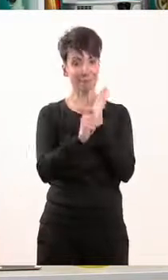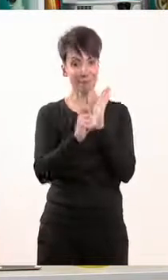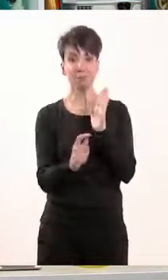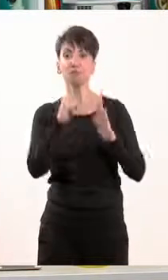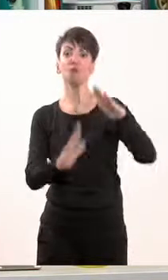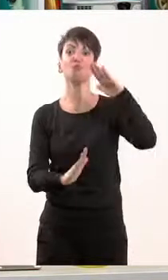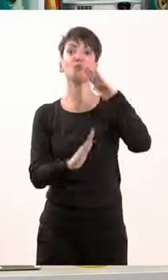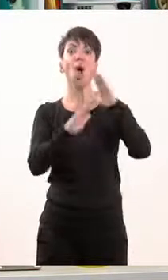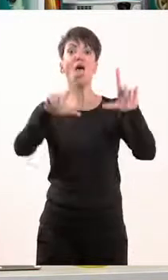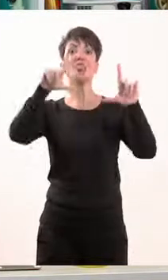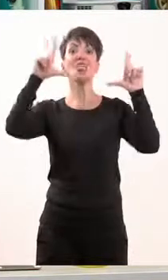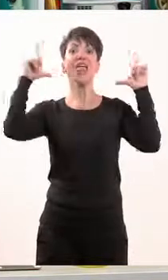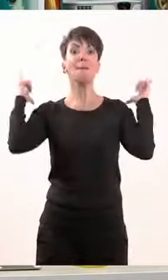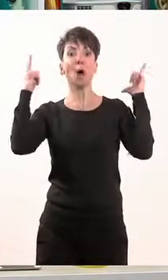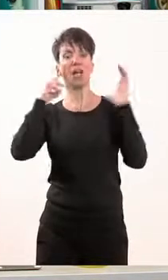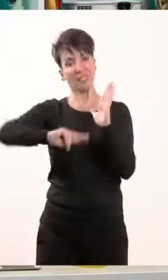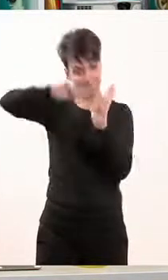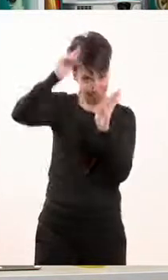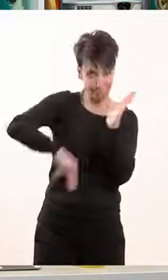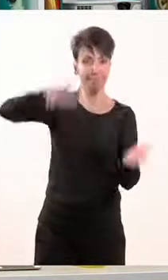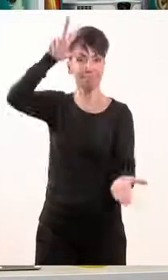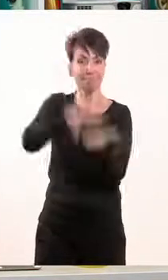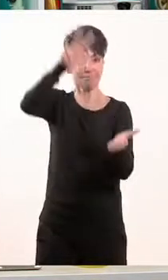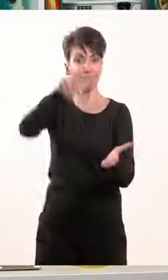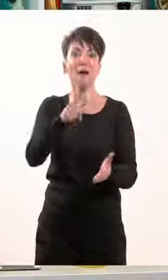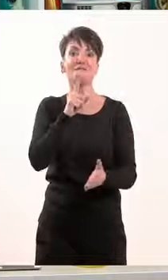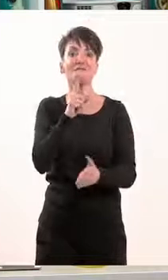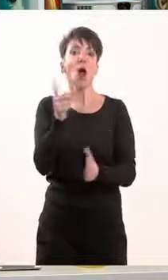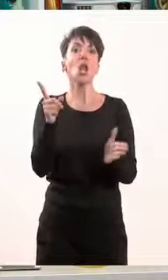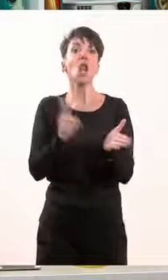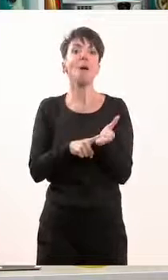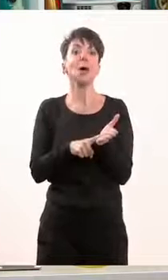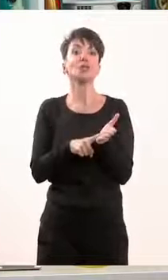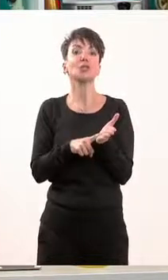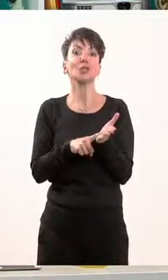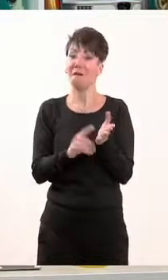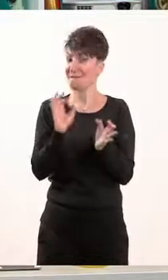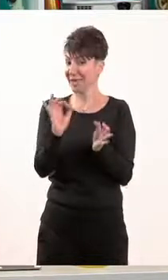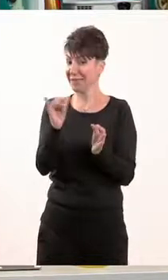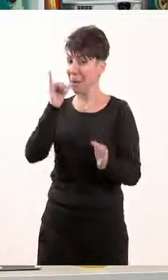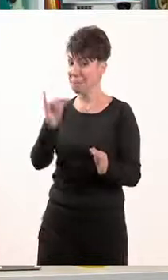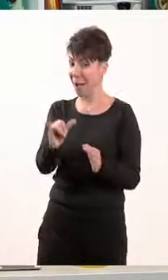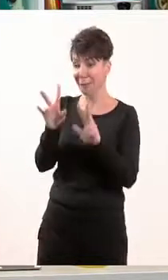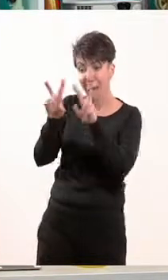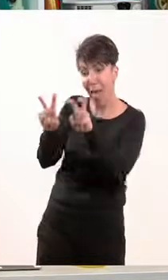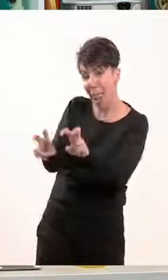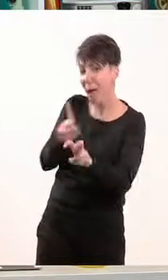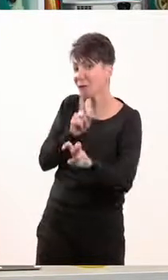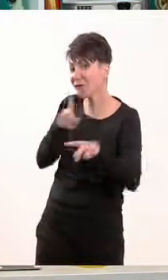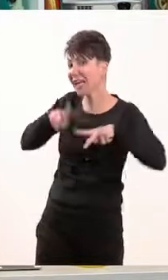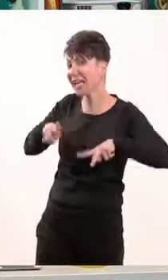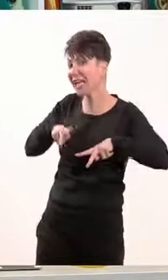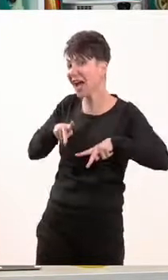ο πρόεδρος της Δημοκρατίας και αρχηγός του κράτους μας. Άρα θυμόμαστε την πρώτη κρατική εξουσία, τη